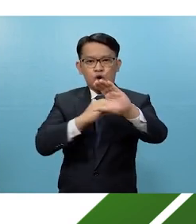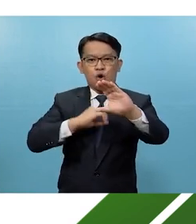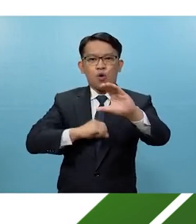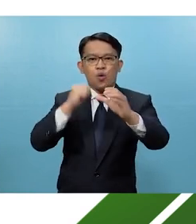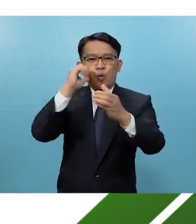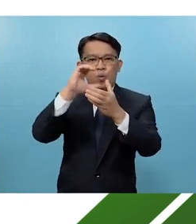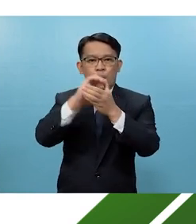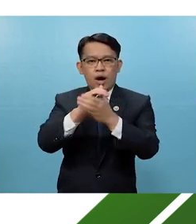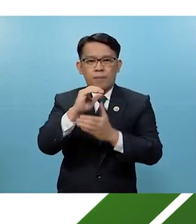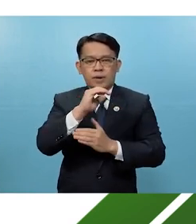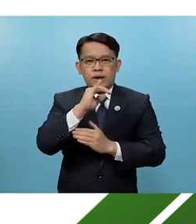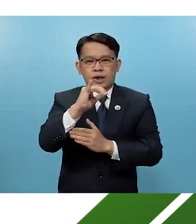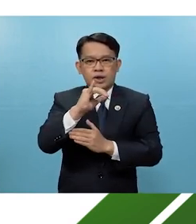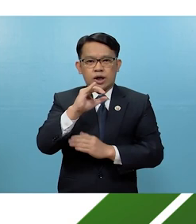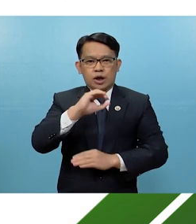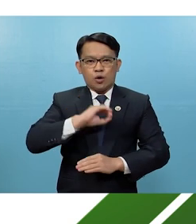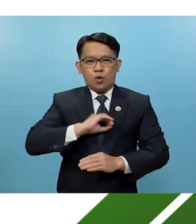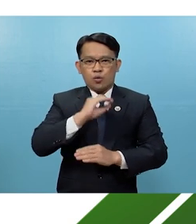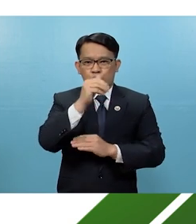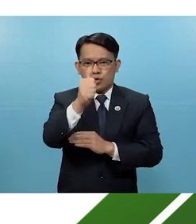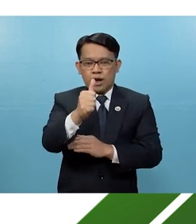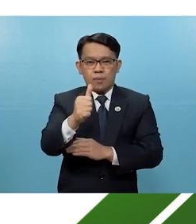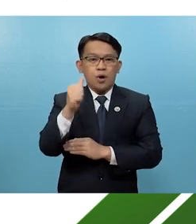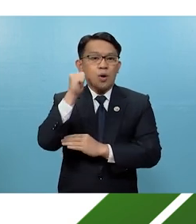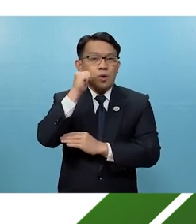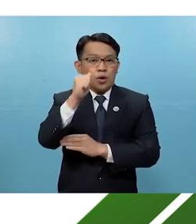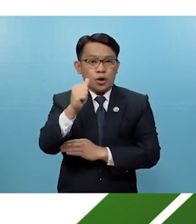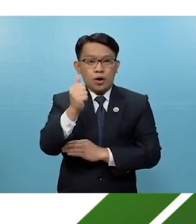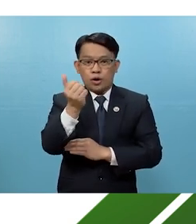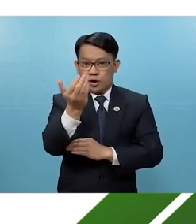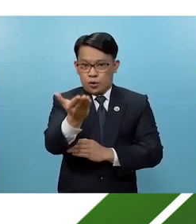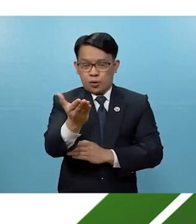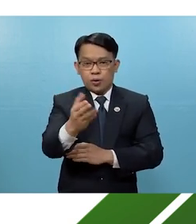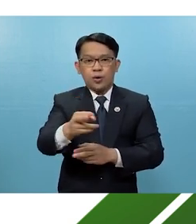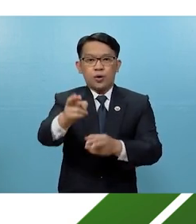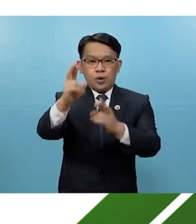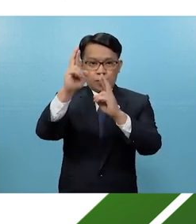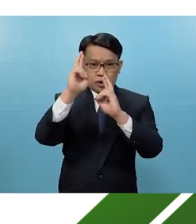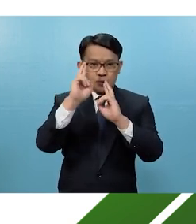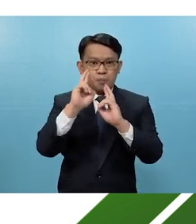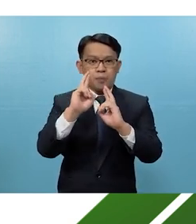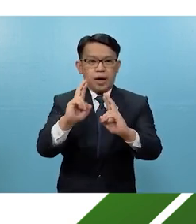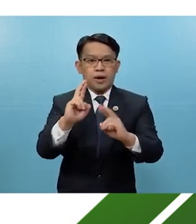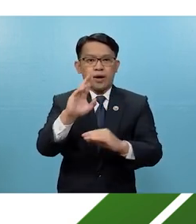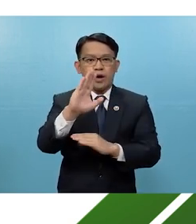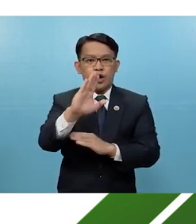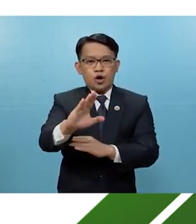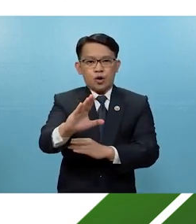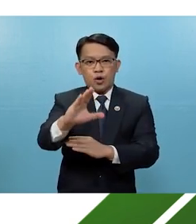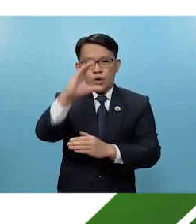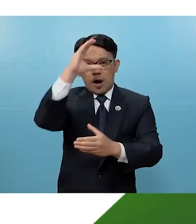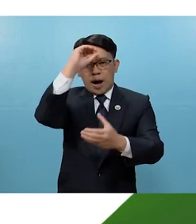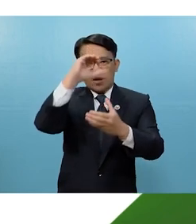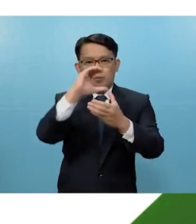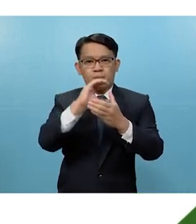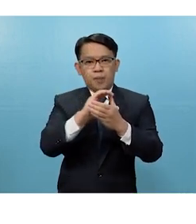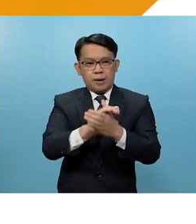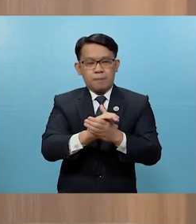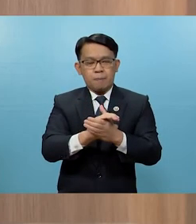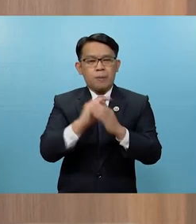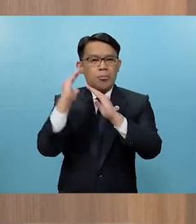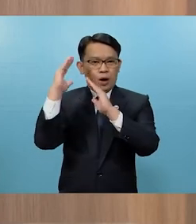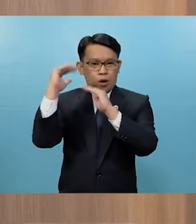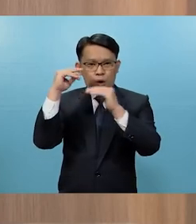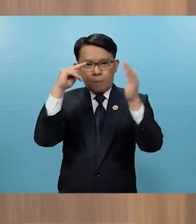asawa gaya ng inyong sarili Mga babae igalang ninyo ang inyo-inyong asawa Sana